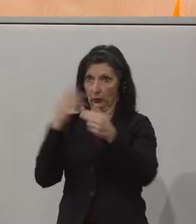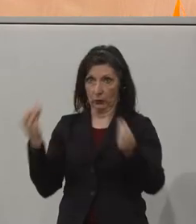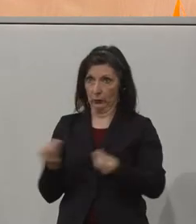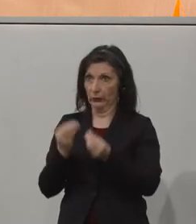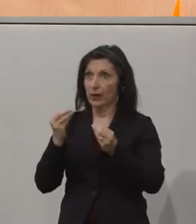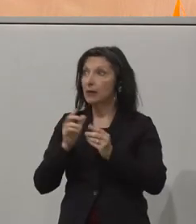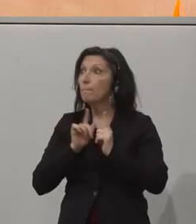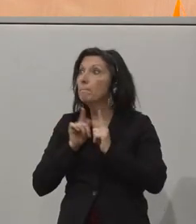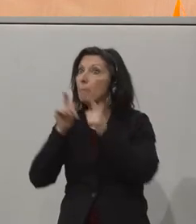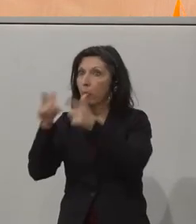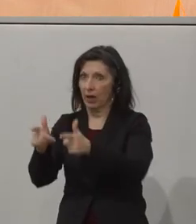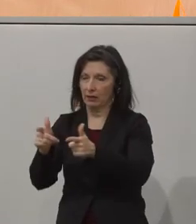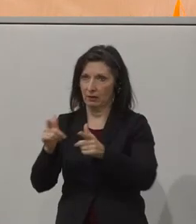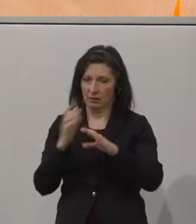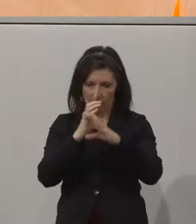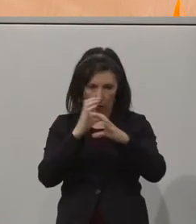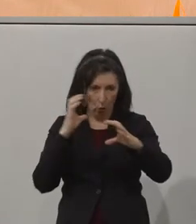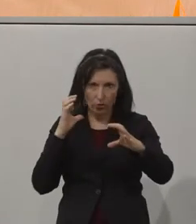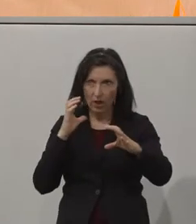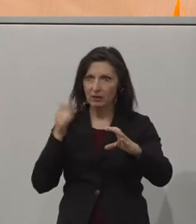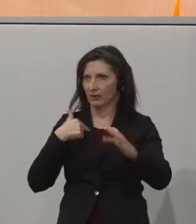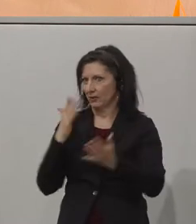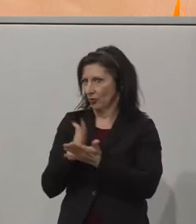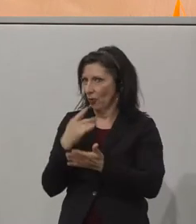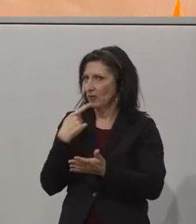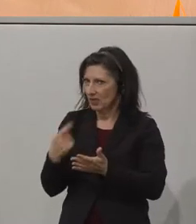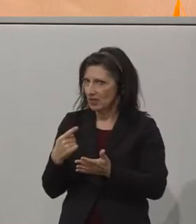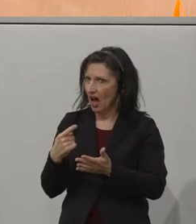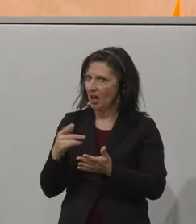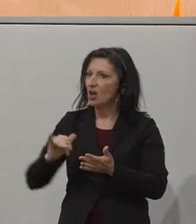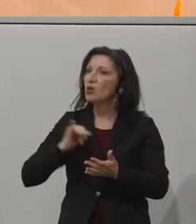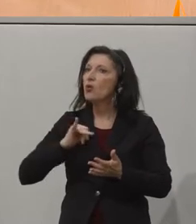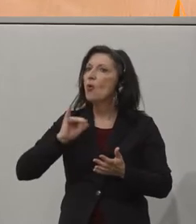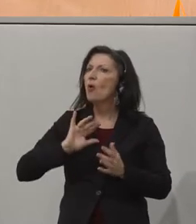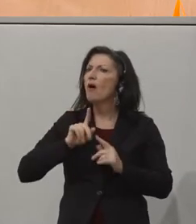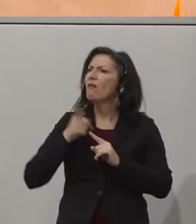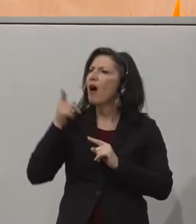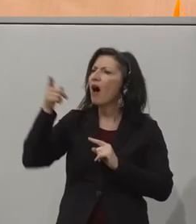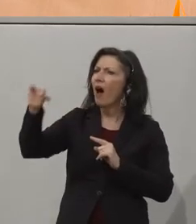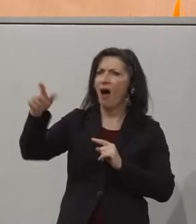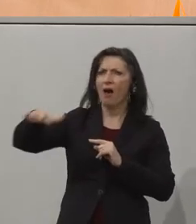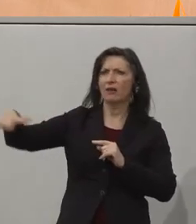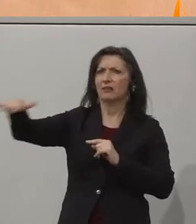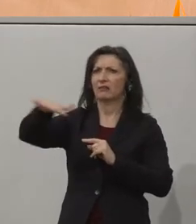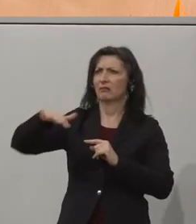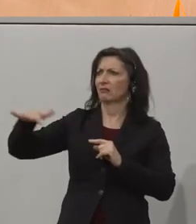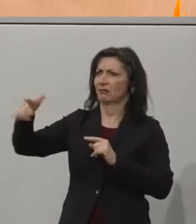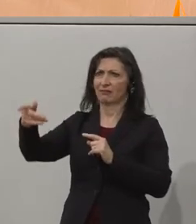Mobilität. Der Container erreicht, wie ich es schon auch erwähnt habe, Jugendliche, die aufgrund